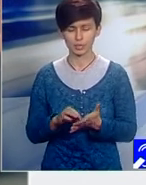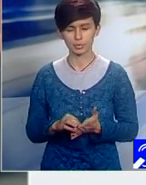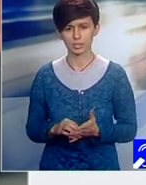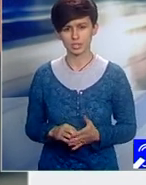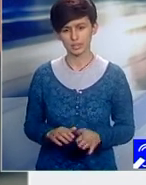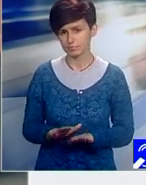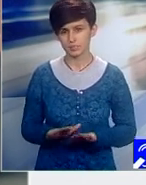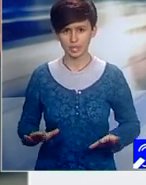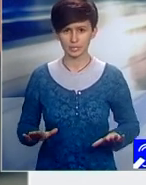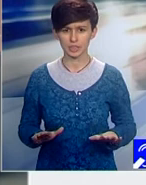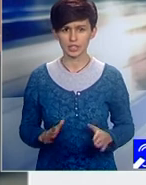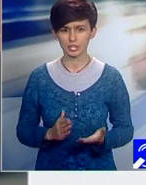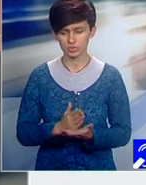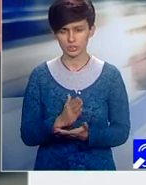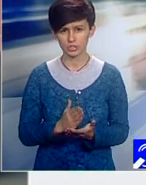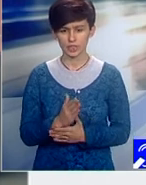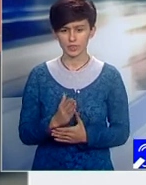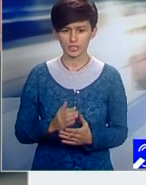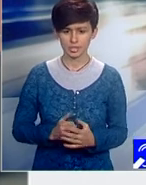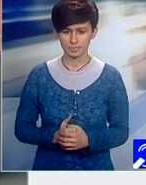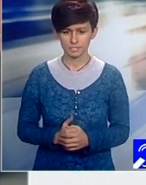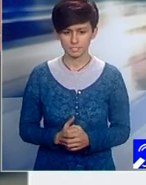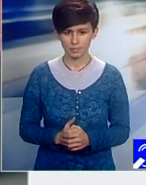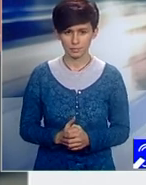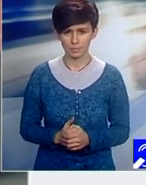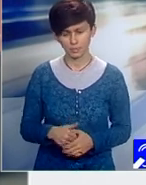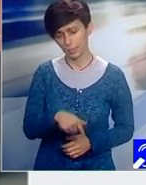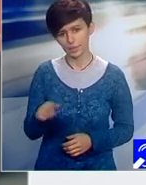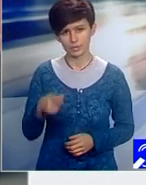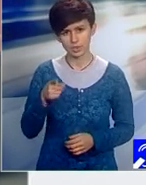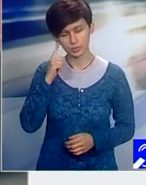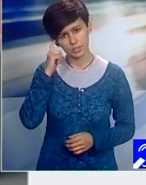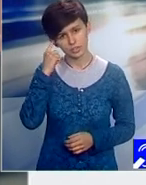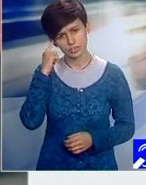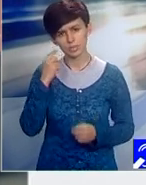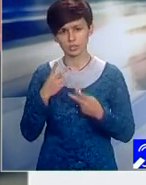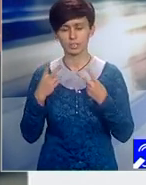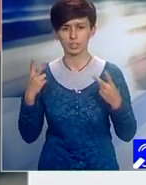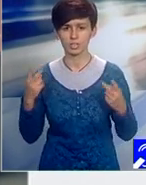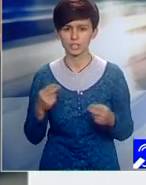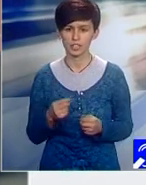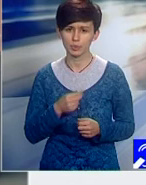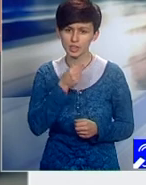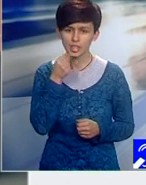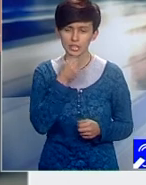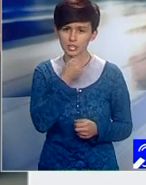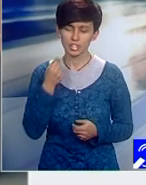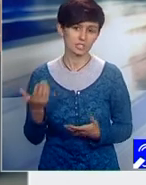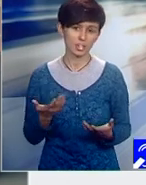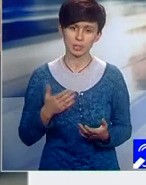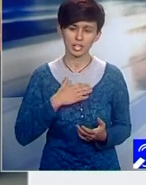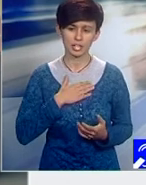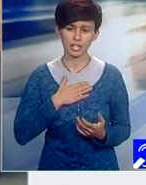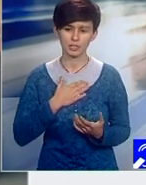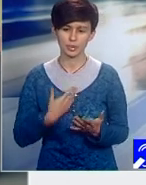consecvență. Și să știm să ne valorificăm șansele, cele pe care le avem, ca să